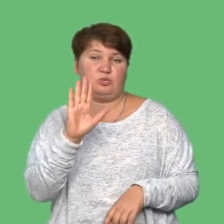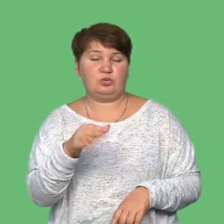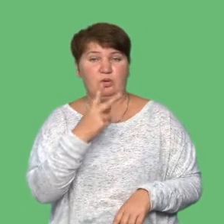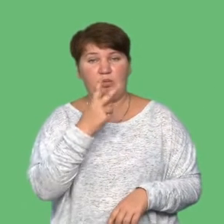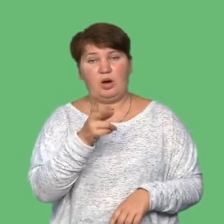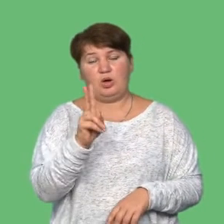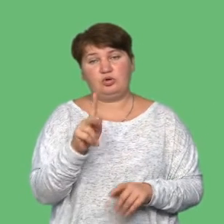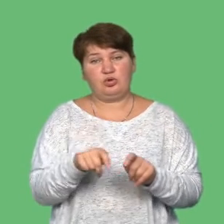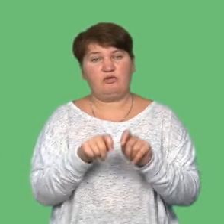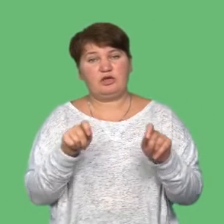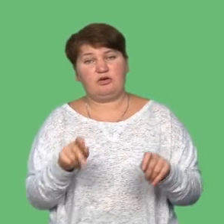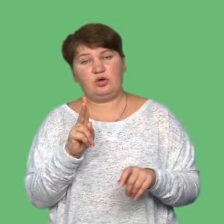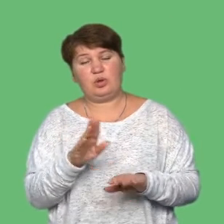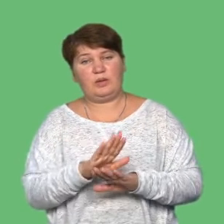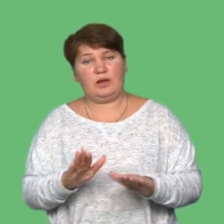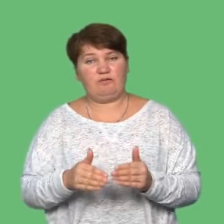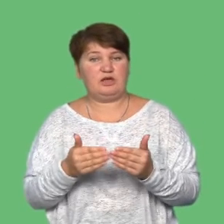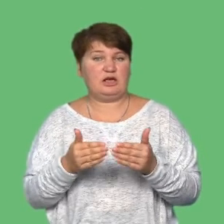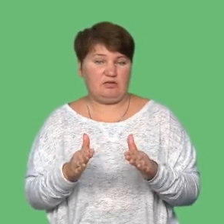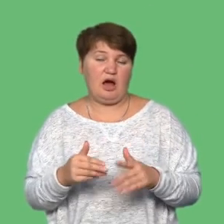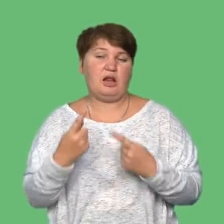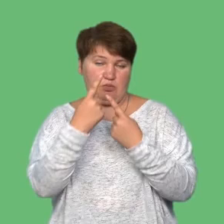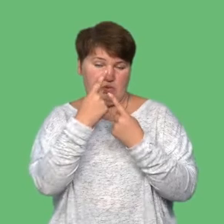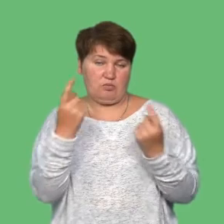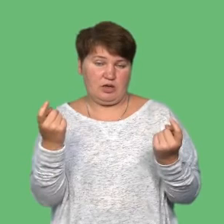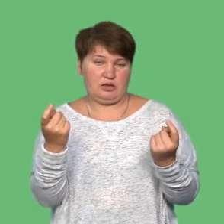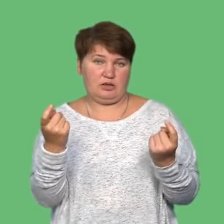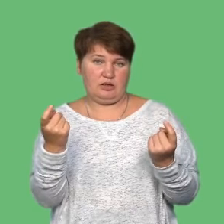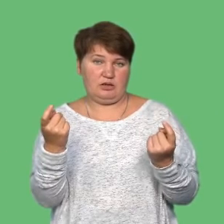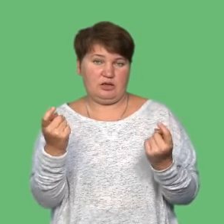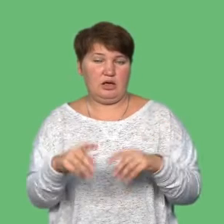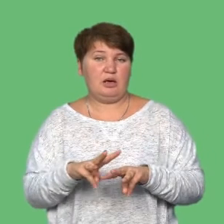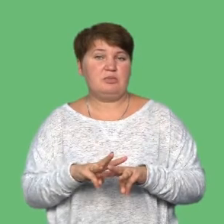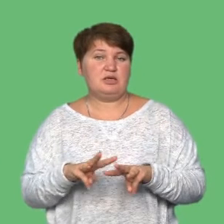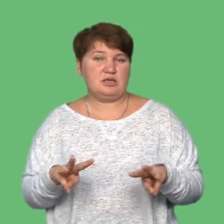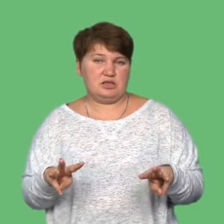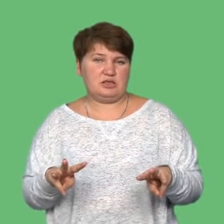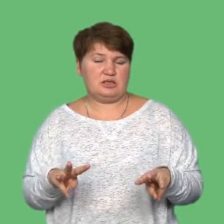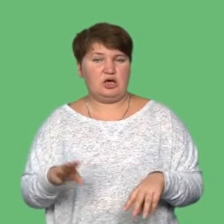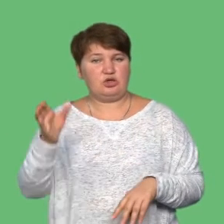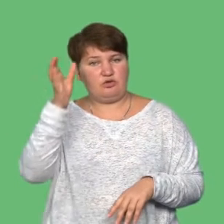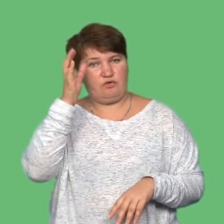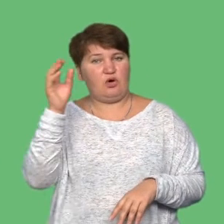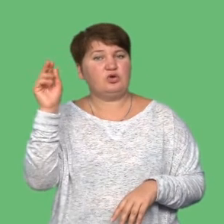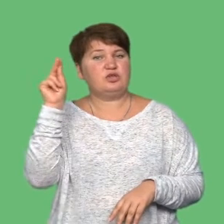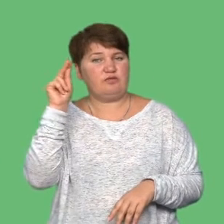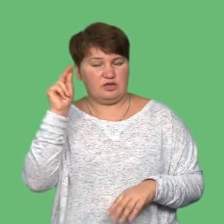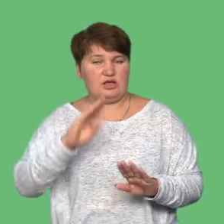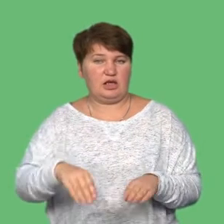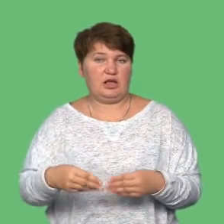відкрився, хто не відкрився, але ми попередили. Міністерство освіти відповідно дало